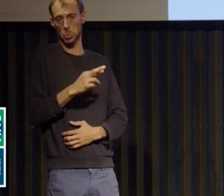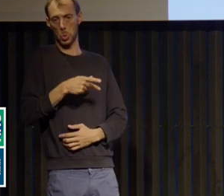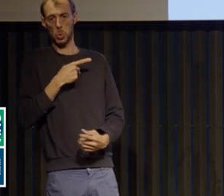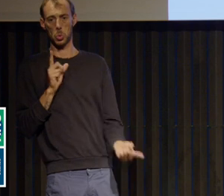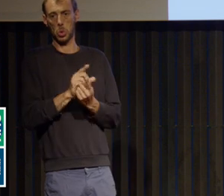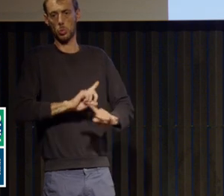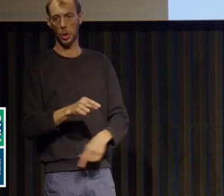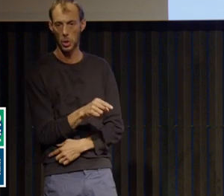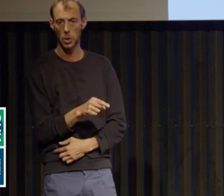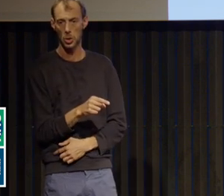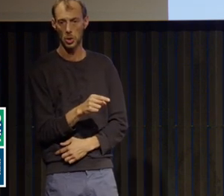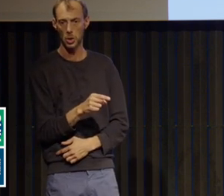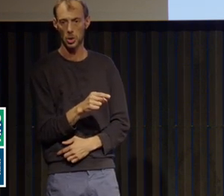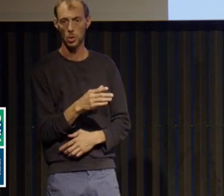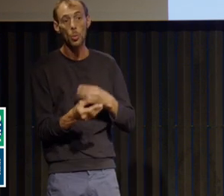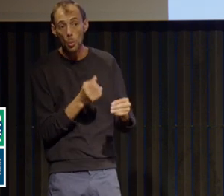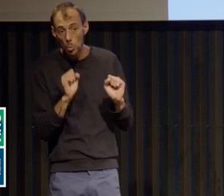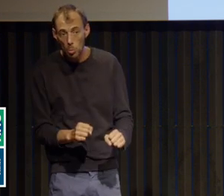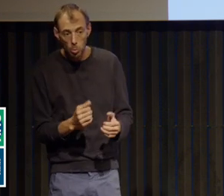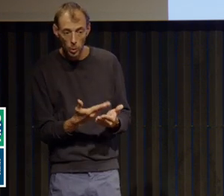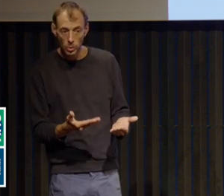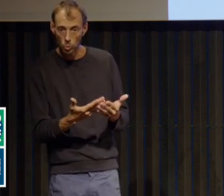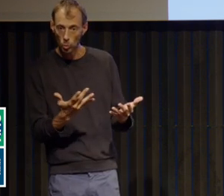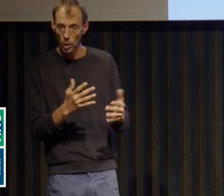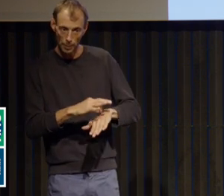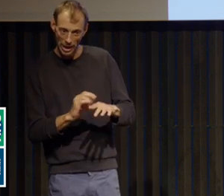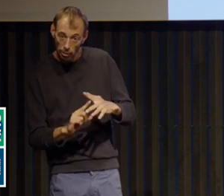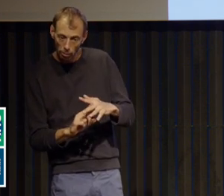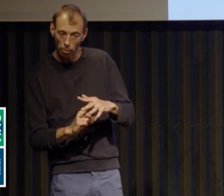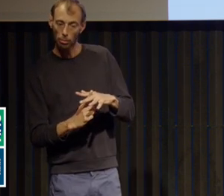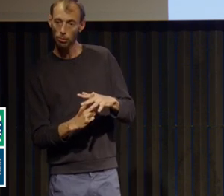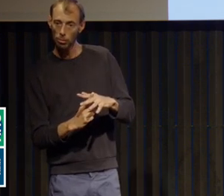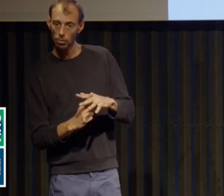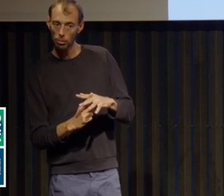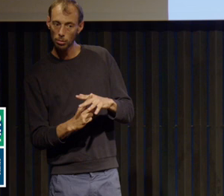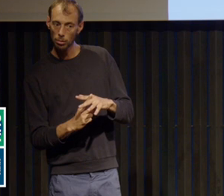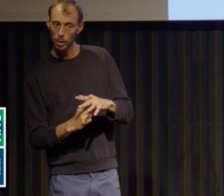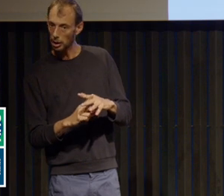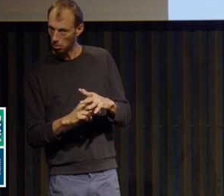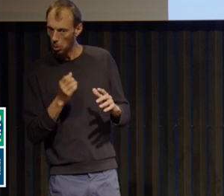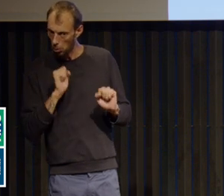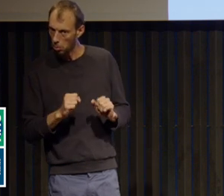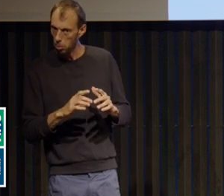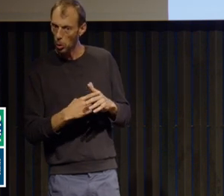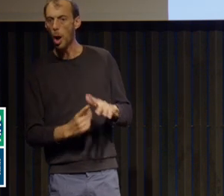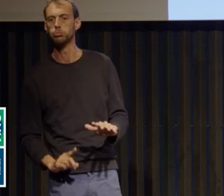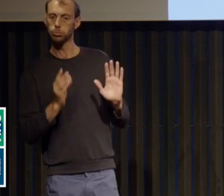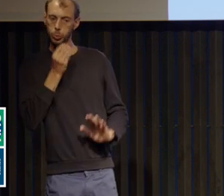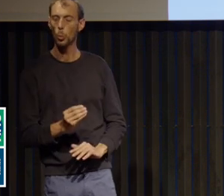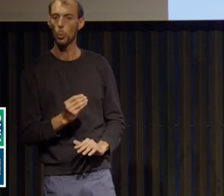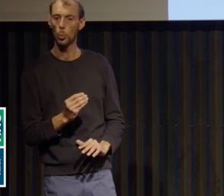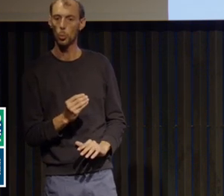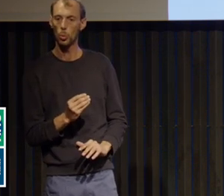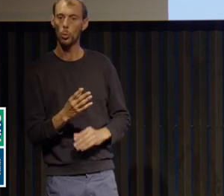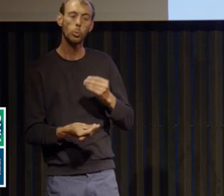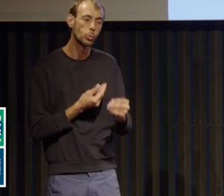peuvent évoluer ensuite finalement assez favorablement, relativement vite. Et parfois, comme on a beaucoup de demandes et qu ne peut pas